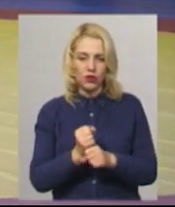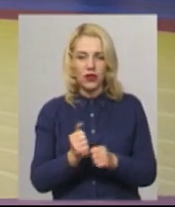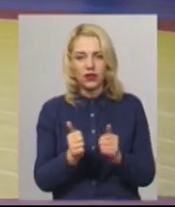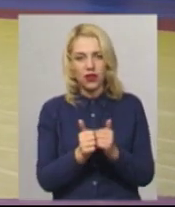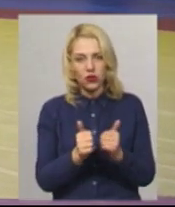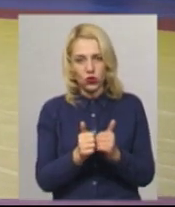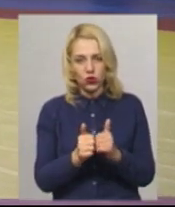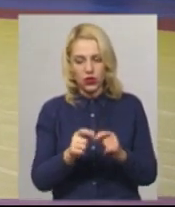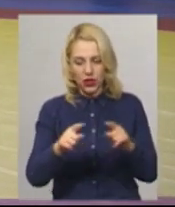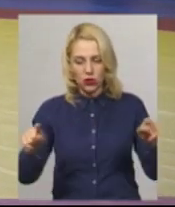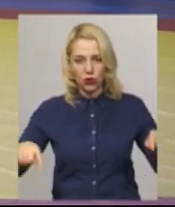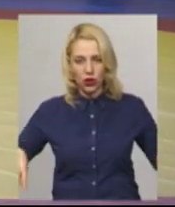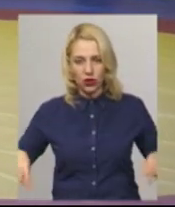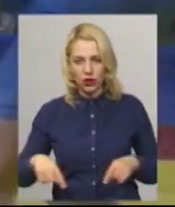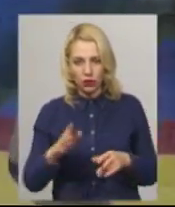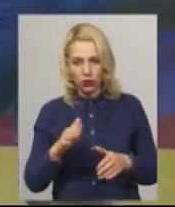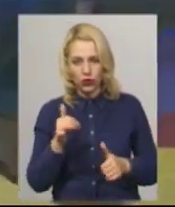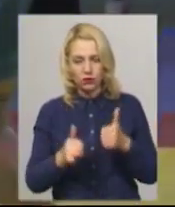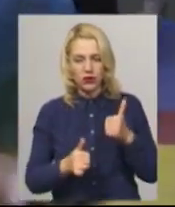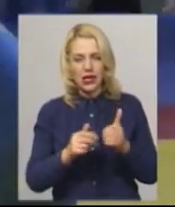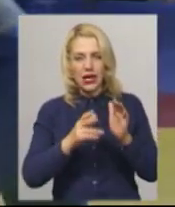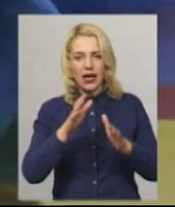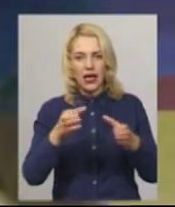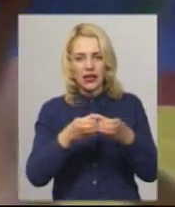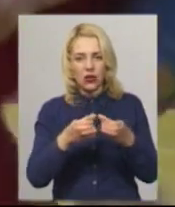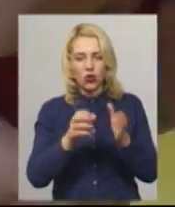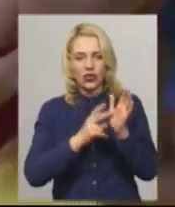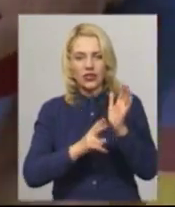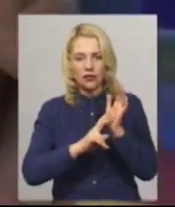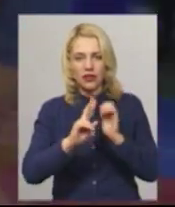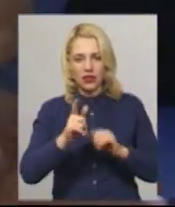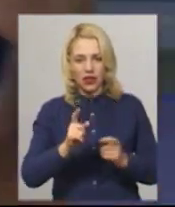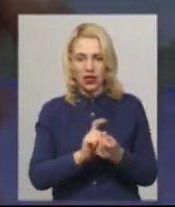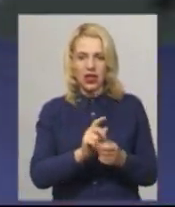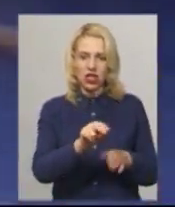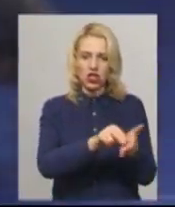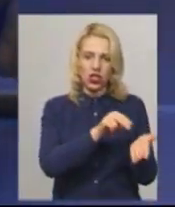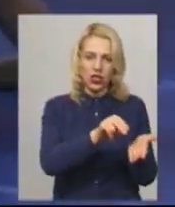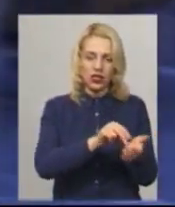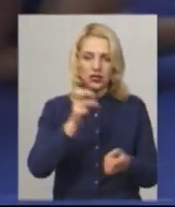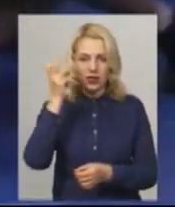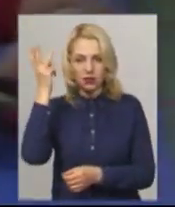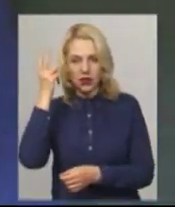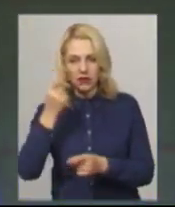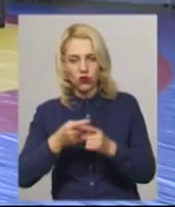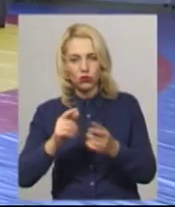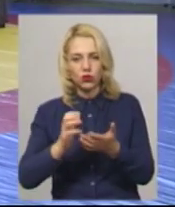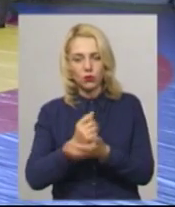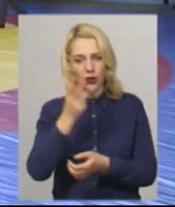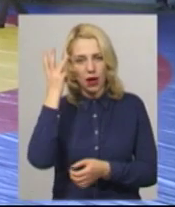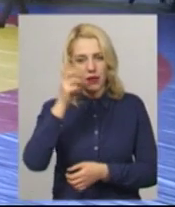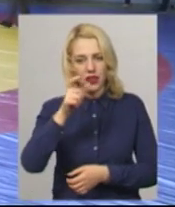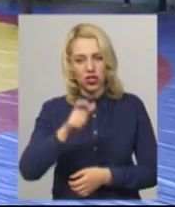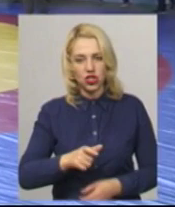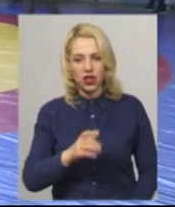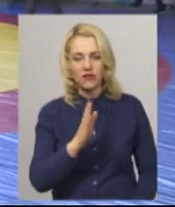змагаються учасники вагової категорії 70 кілограмів. Це поєдинок борців з Черкасі Хмельницького. У ньому перемогу здобув хмельничанин В